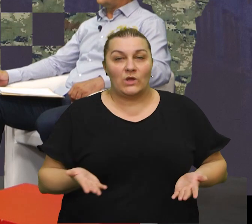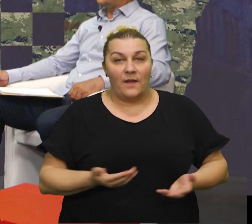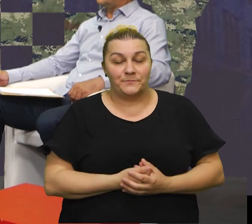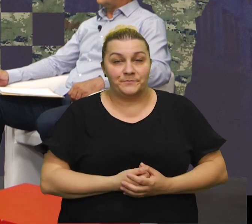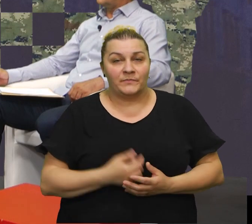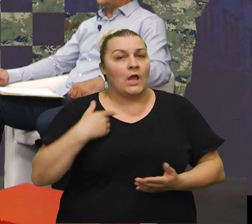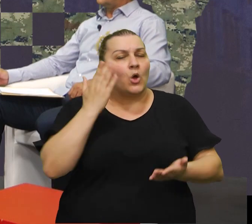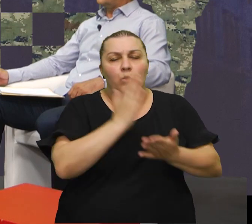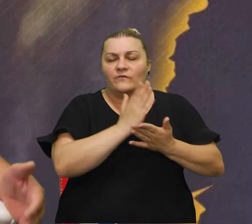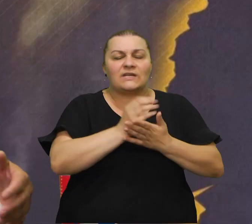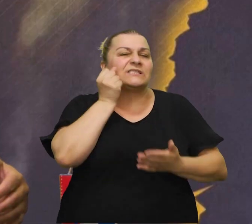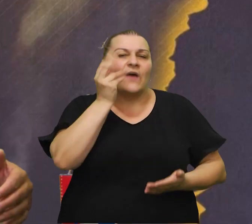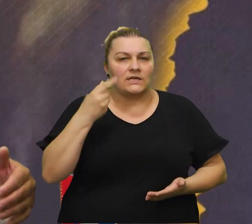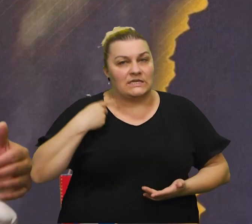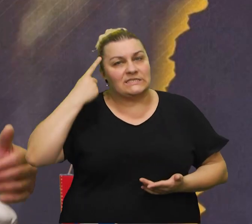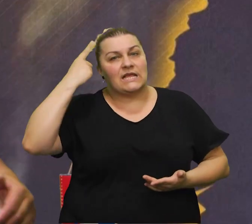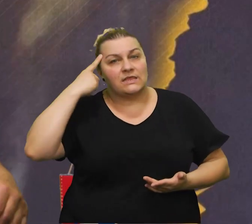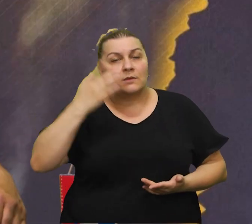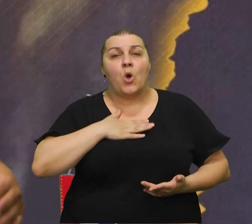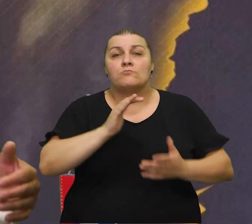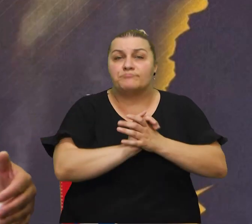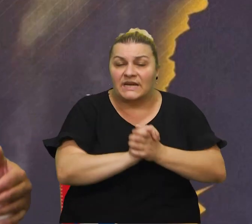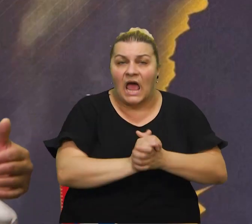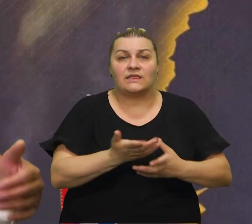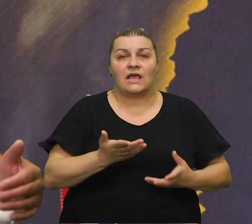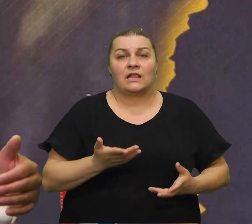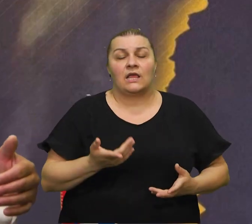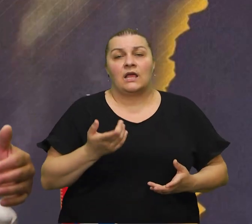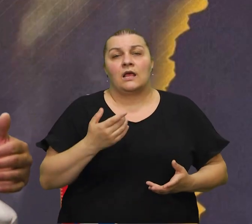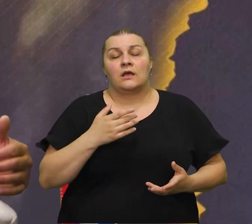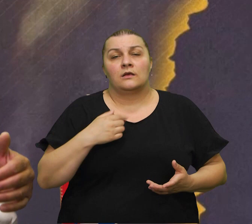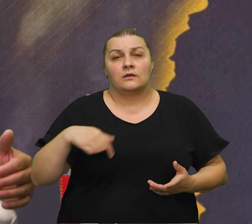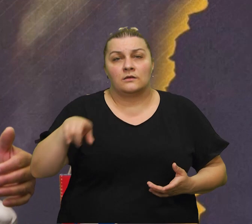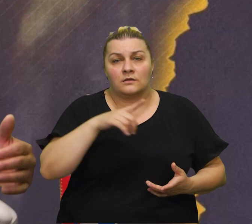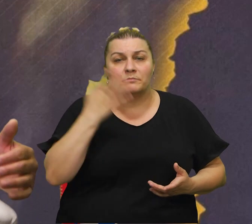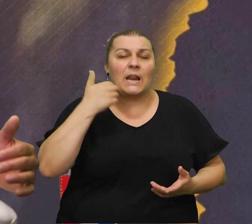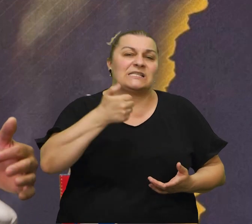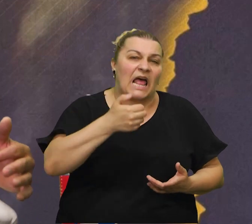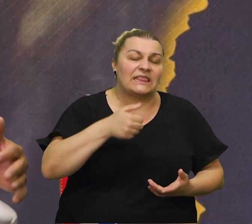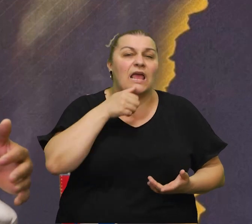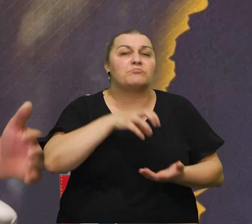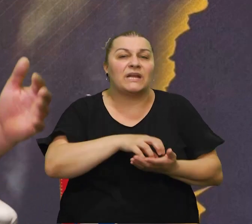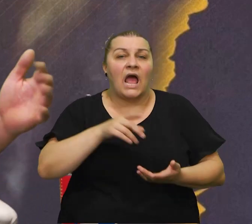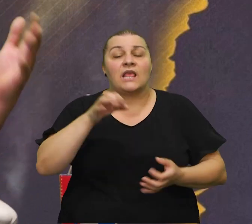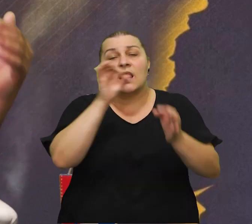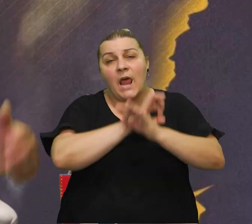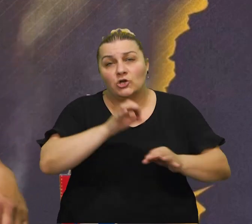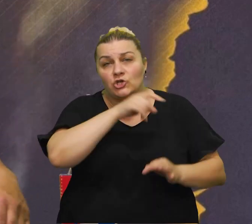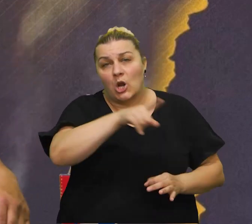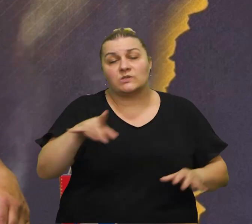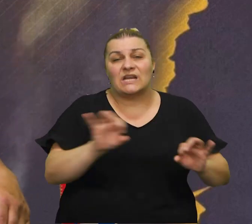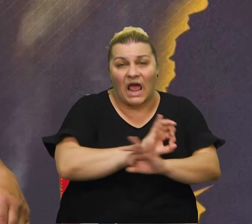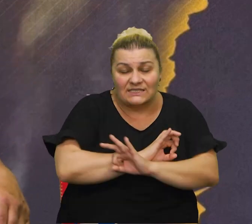svaki dan se citim mojih prijatelja iz moje satnije moje brigade mojih prijatelja koji su mi nažalosti